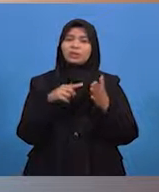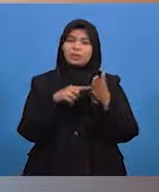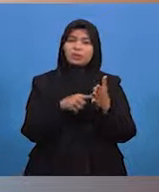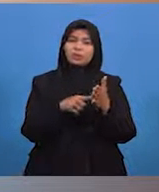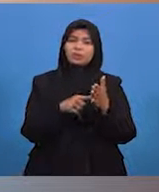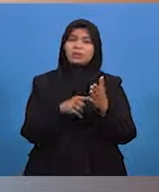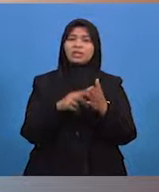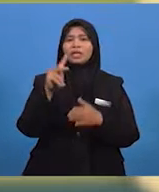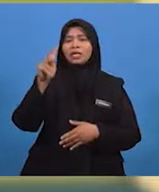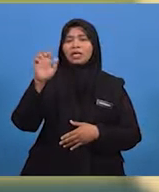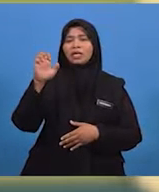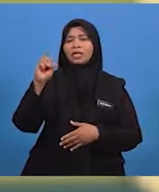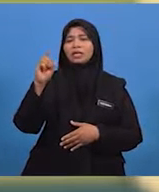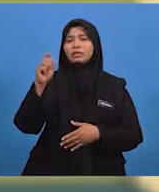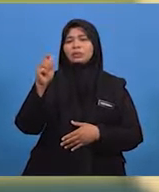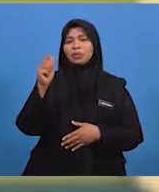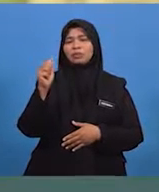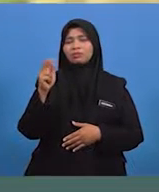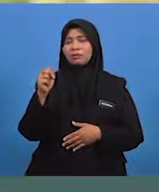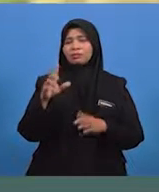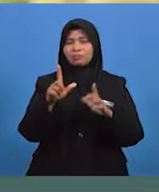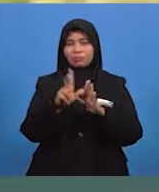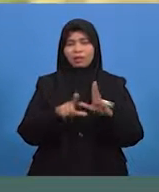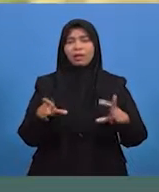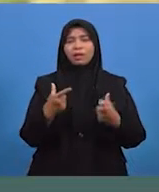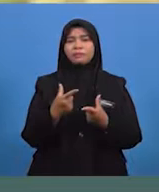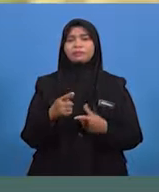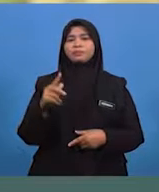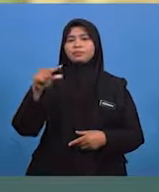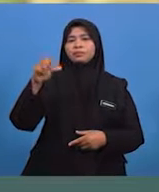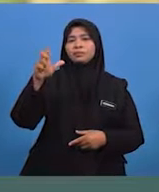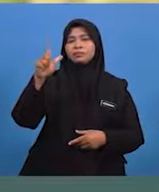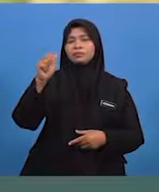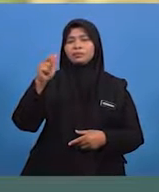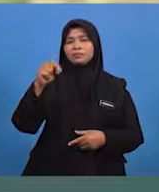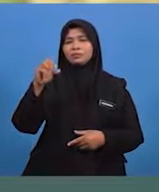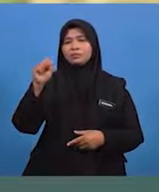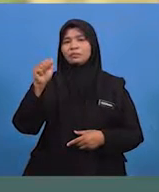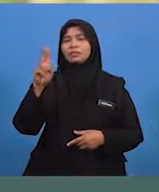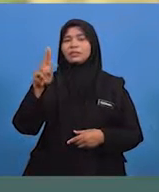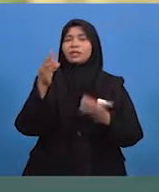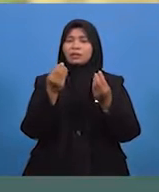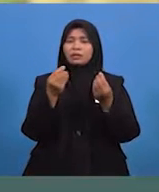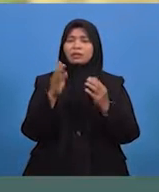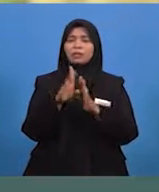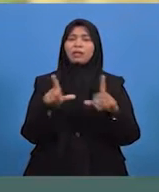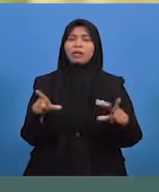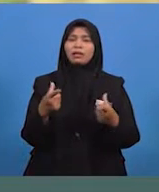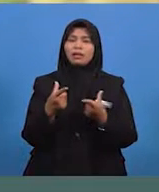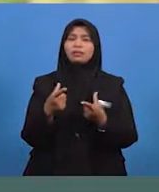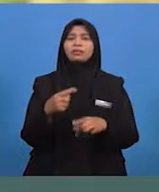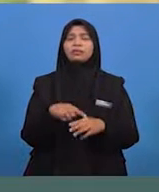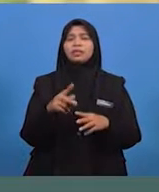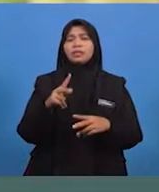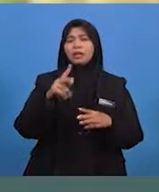Seterusnya ialah gelangsar tanah. Gelangsar tanah berlaku di kawasan kutub dan kawasan yang